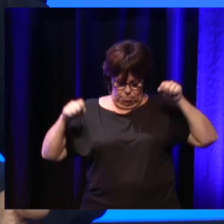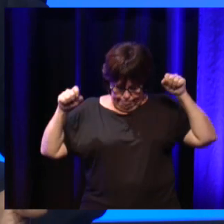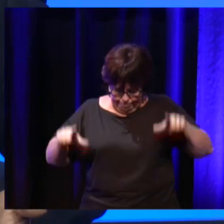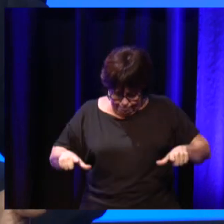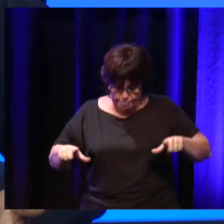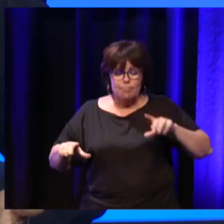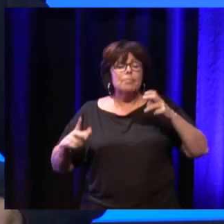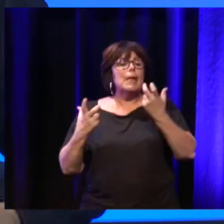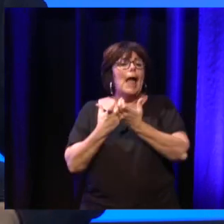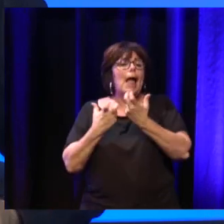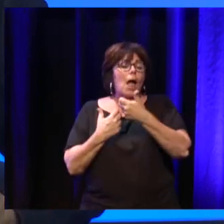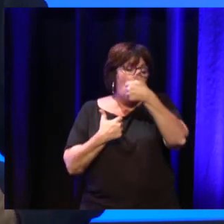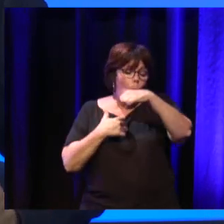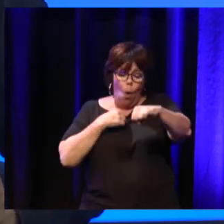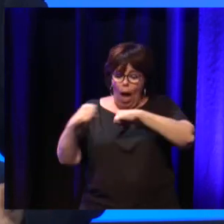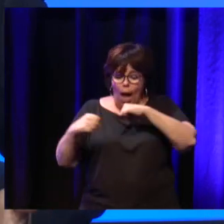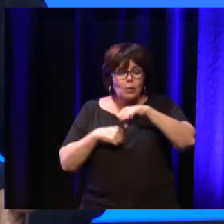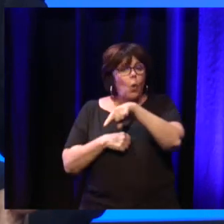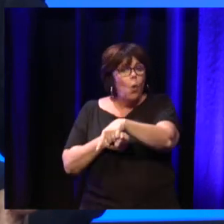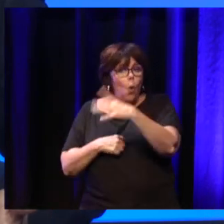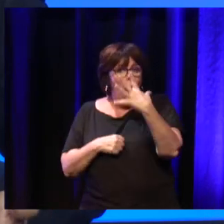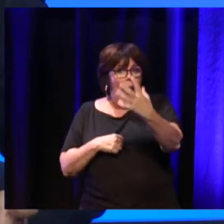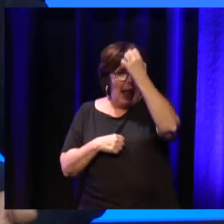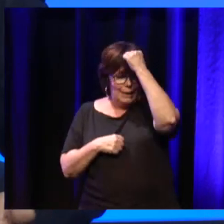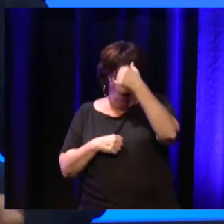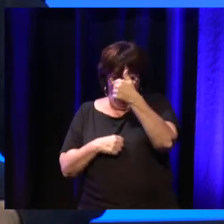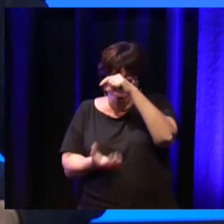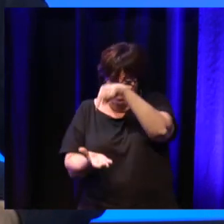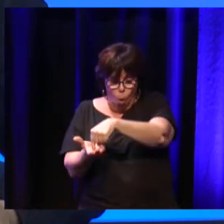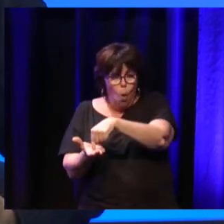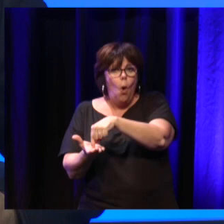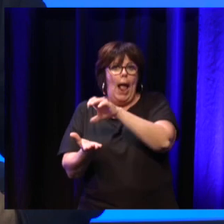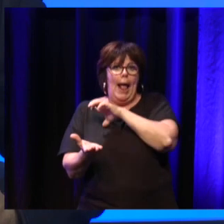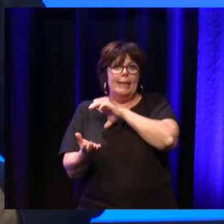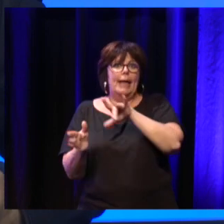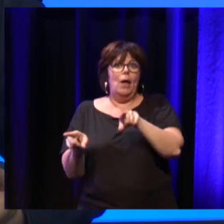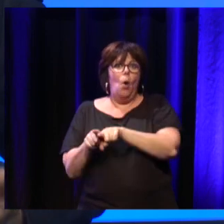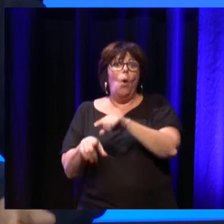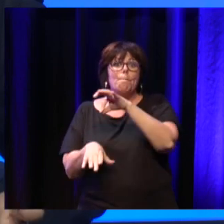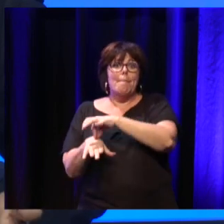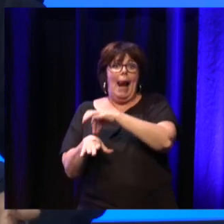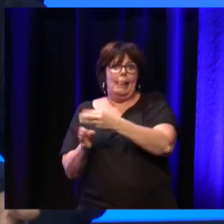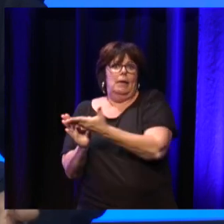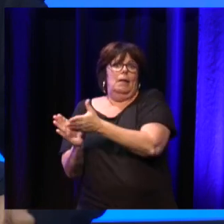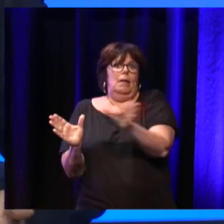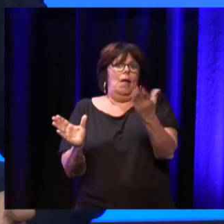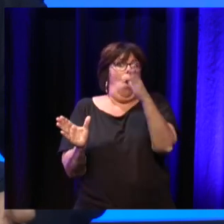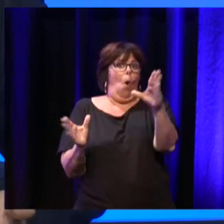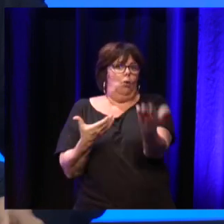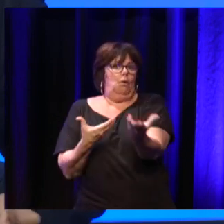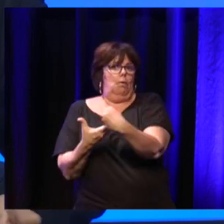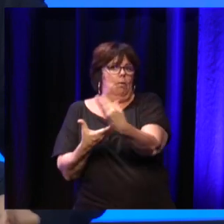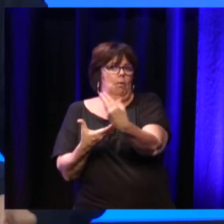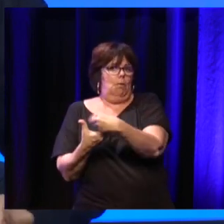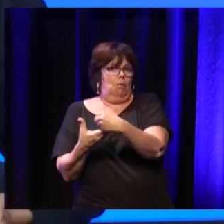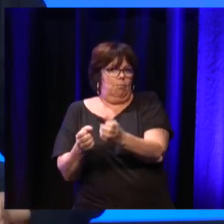eu une action sur Alzheimer, on va l'élargir à l'ensemble des pathologies neuroévolutives, soit l'élargir d'un point de vue géographique. Je prends un exemple